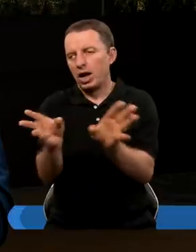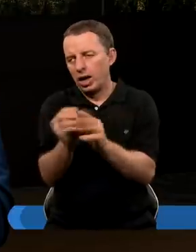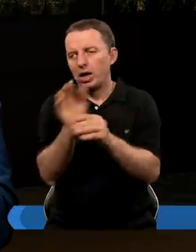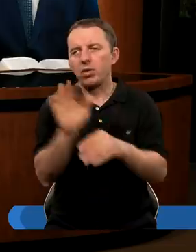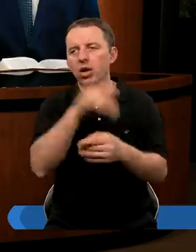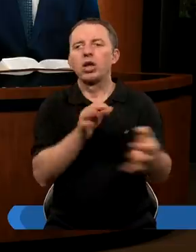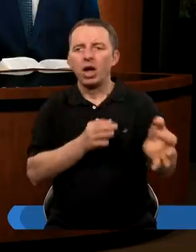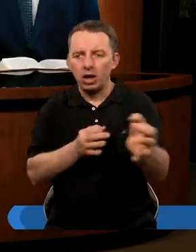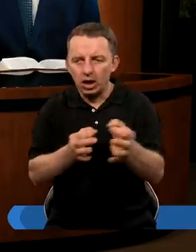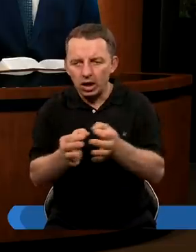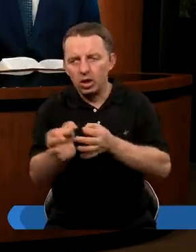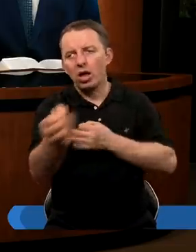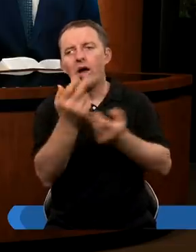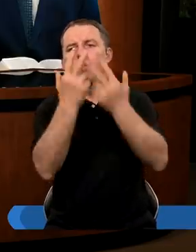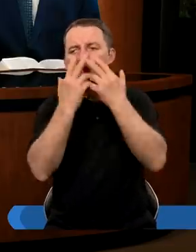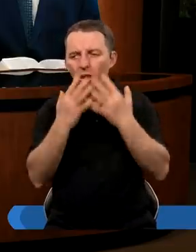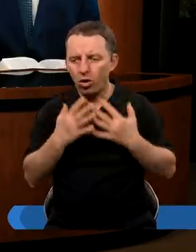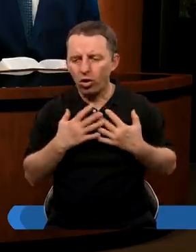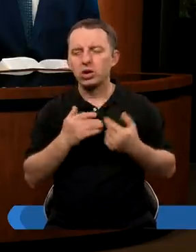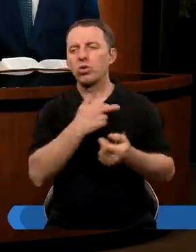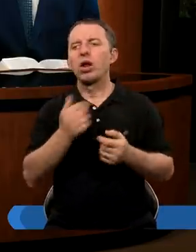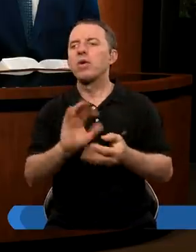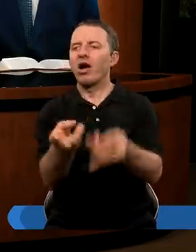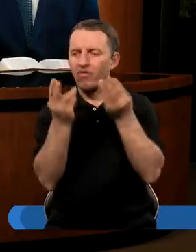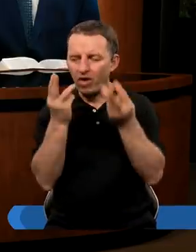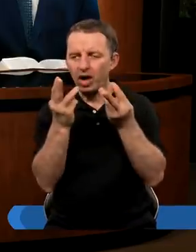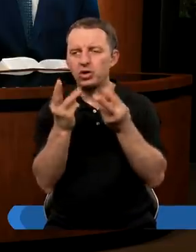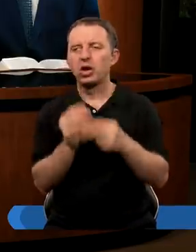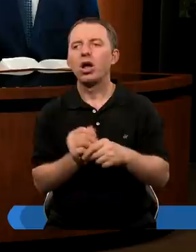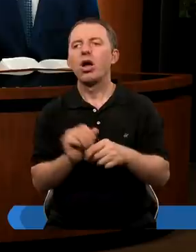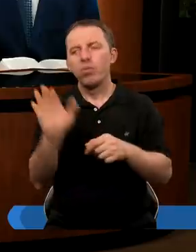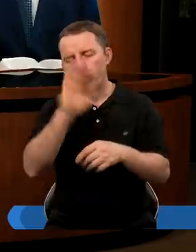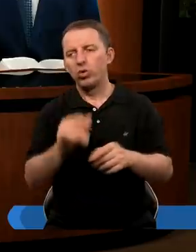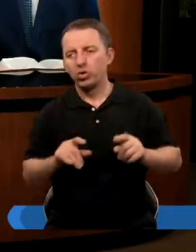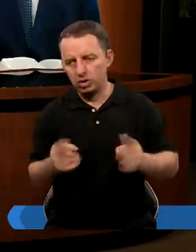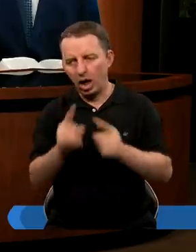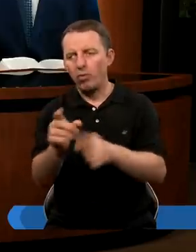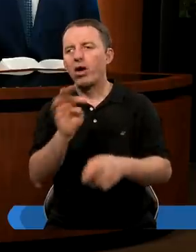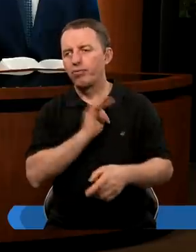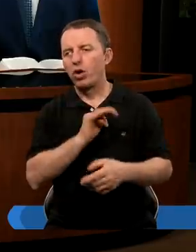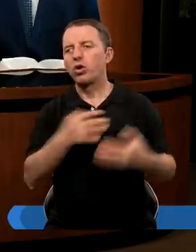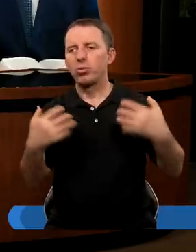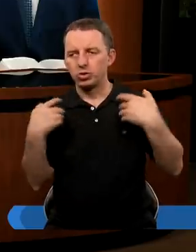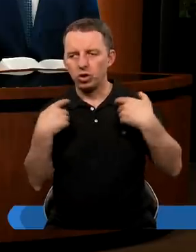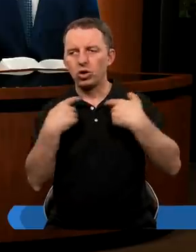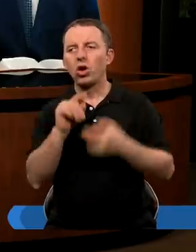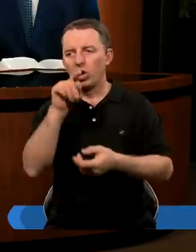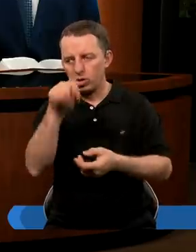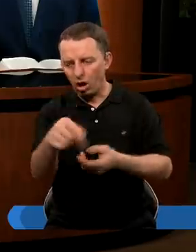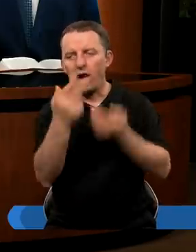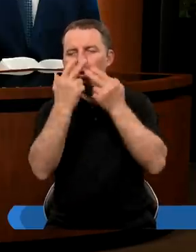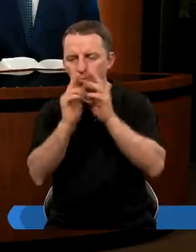Panem Bogiem? I te historie właśnie mi się wydaje, że pokazują, jak ważne jest, jak ważne jest, żeby Pan Bóg działał w moim życiu na co dzień. Bo to